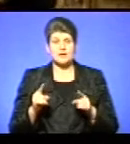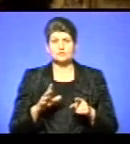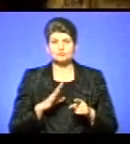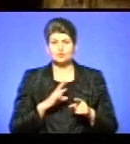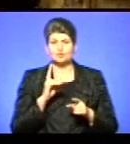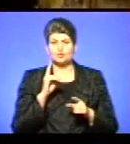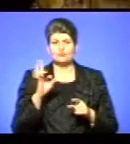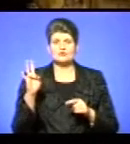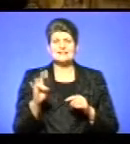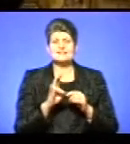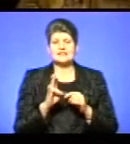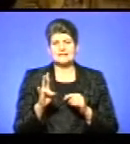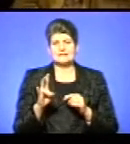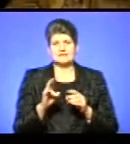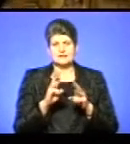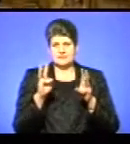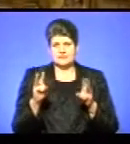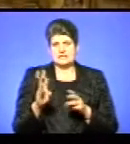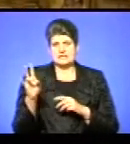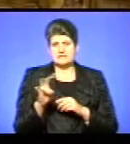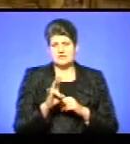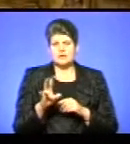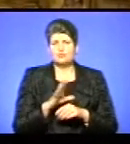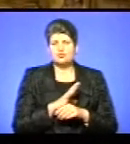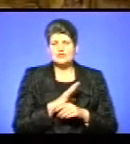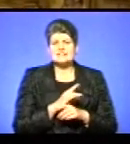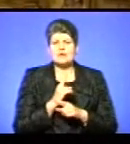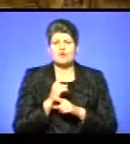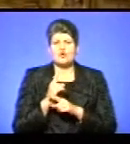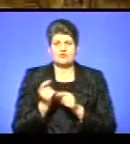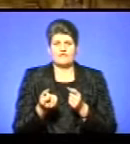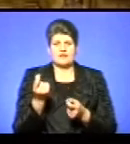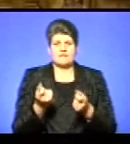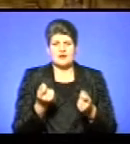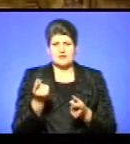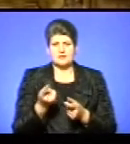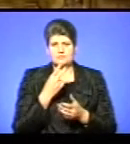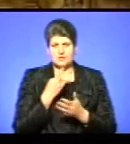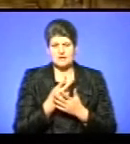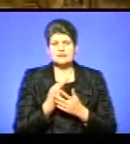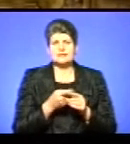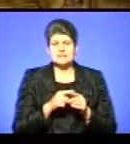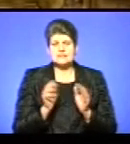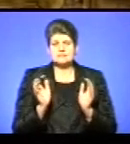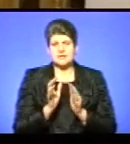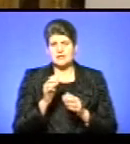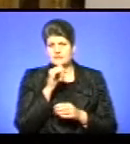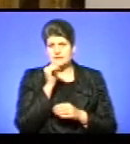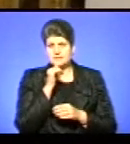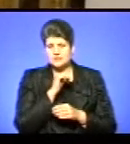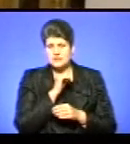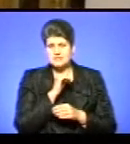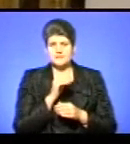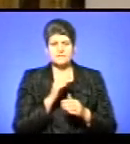святити священиків. Але їм було заборонено виявляти те, що вони мали ці свячення, але зберігати це у таємниці. З